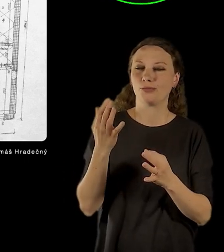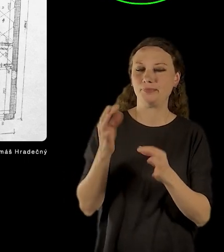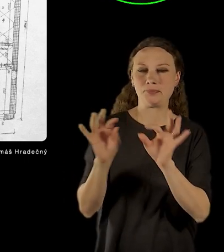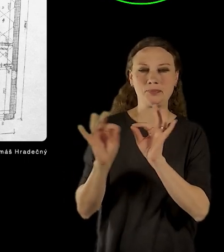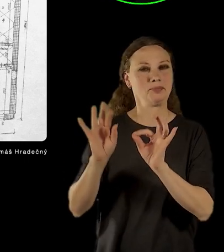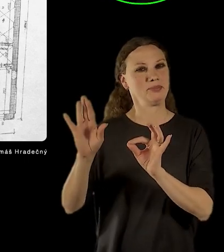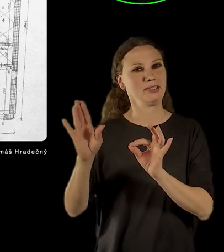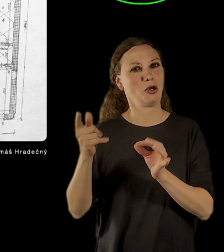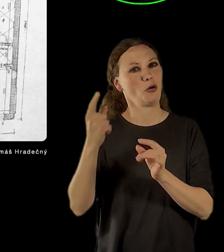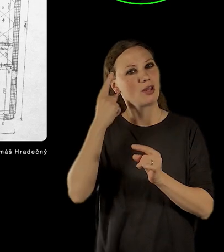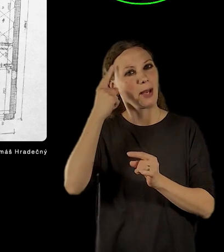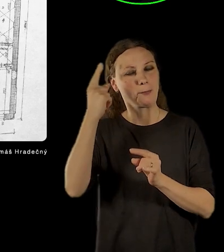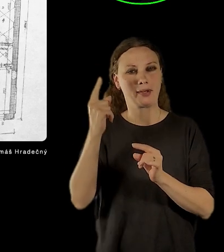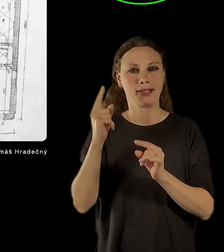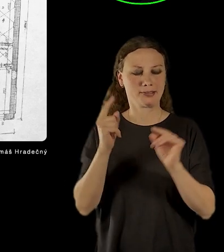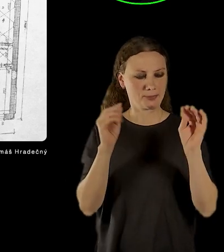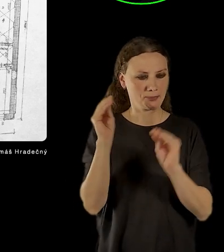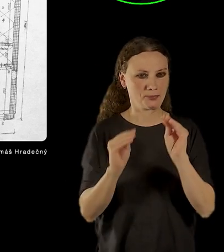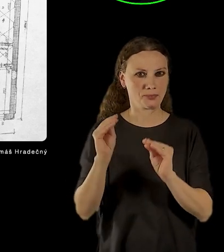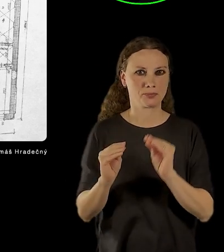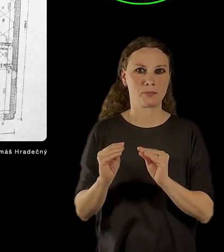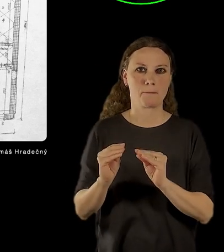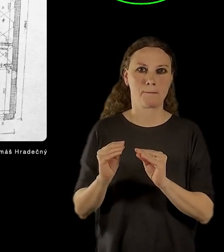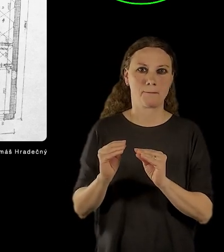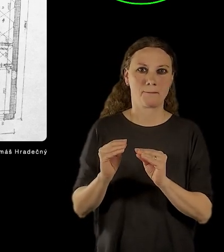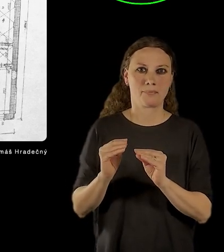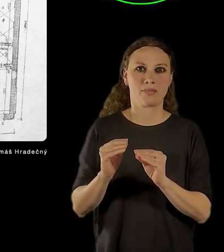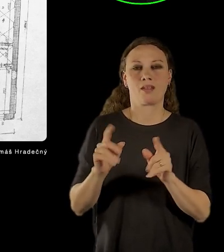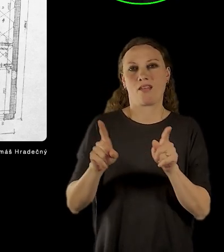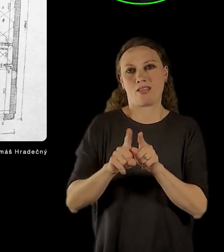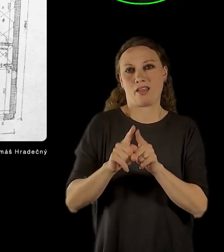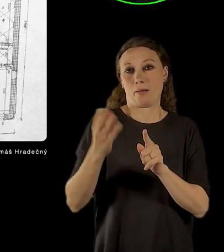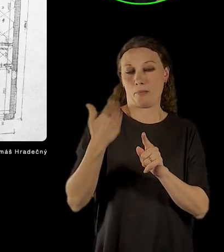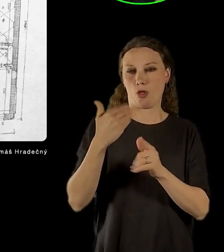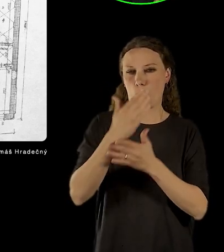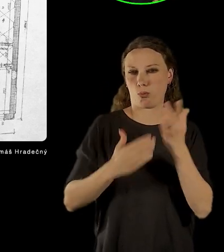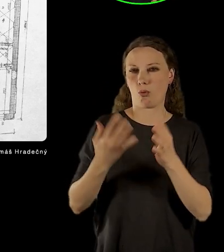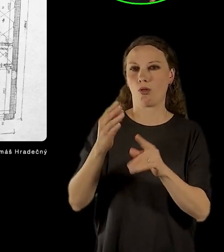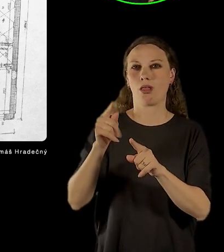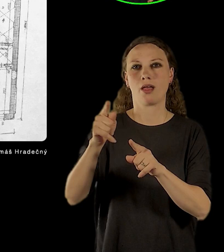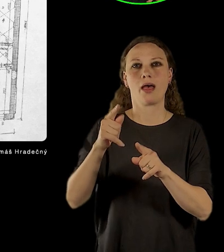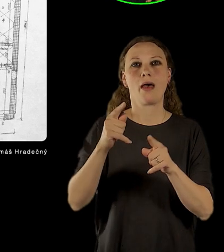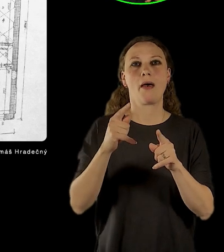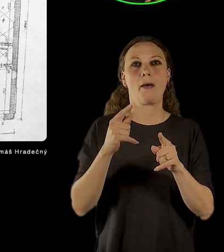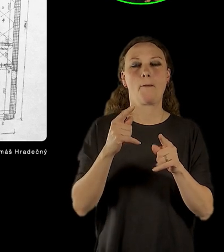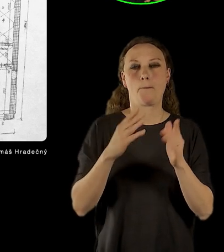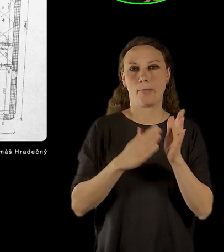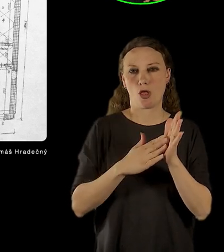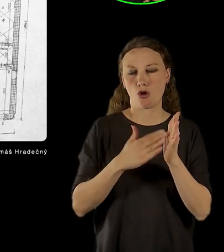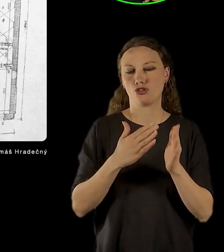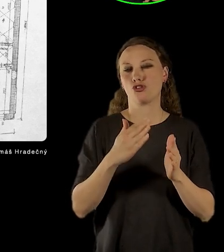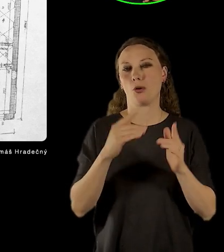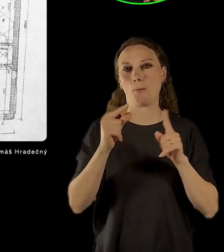projektoval tehdy zřejmě LF Miloš Parma a